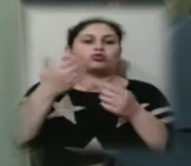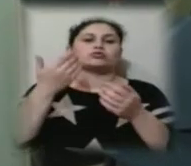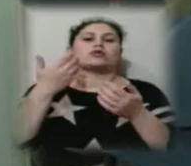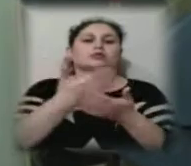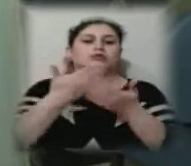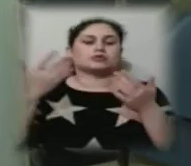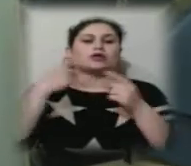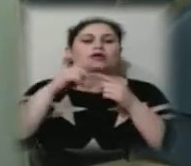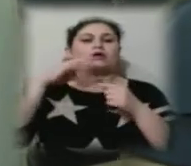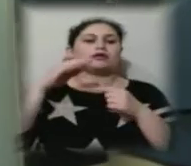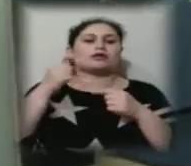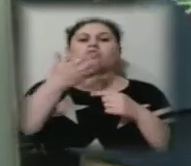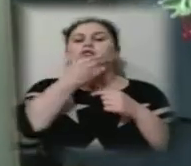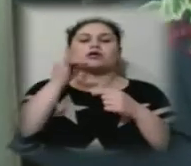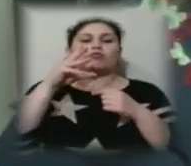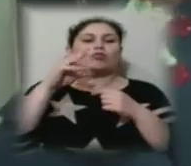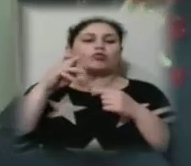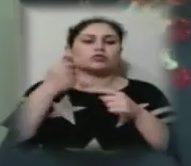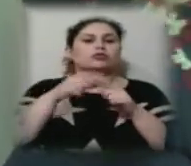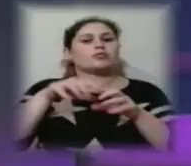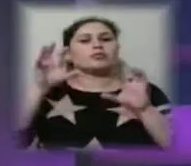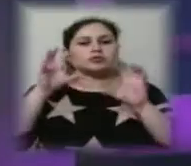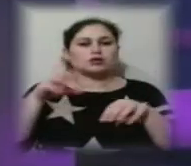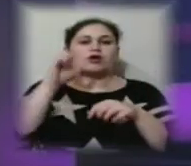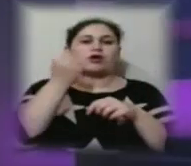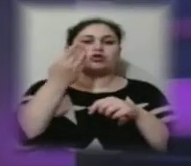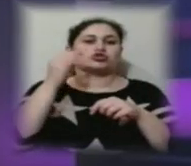і моди. Президент цього конкурсу Ашот Хачатрян.